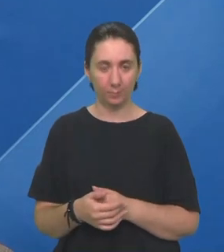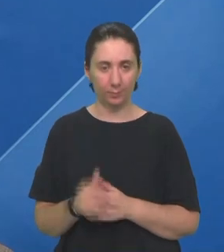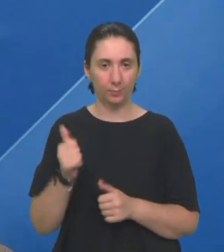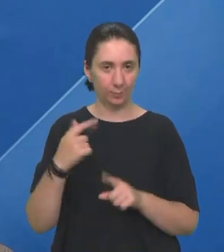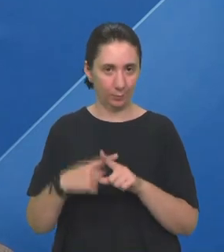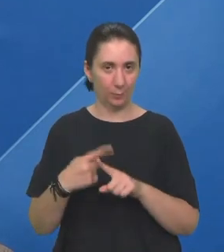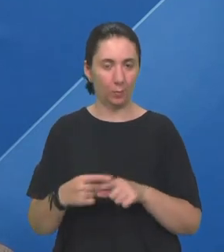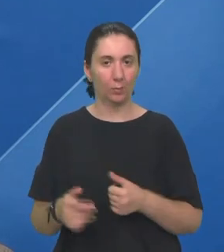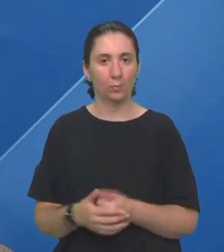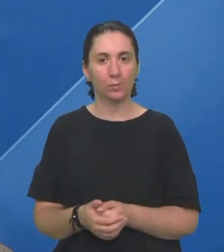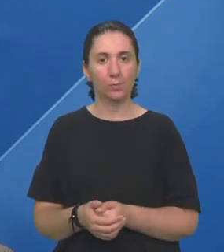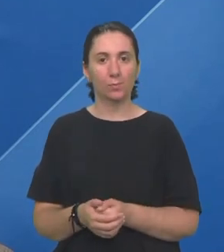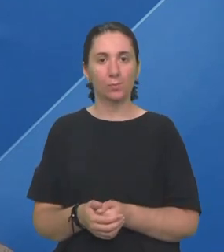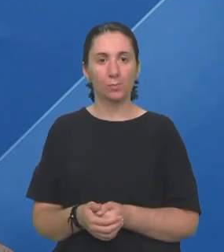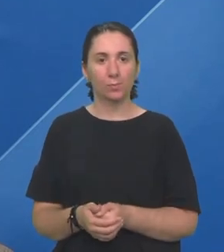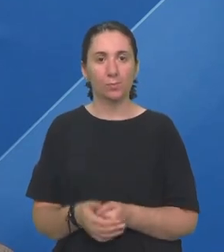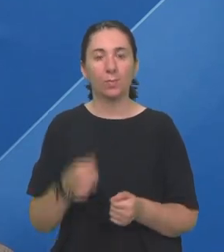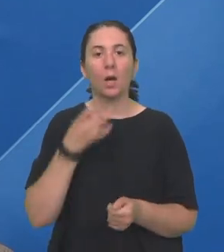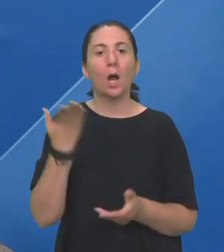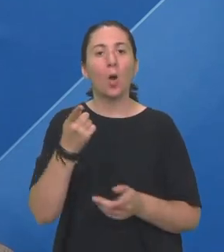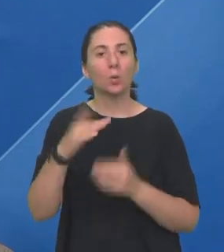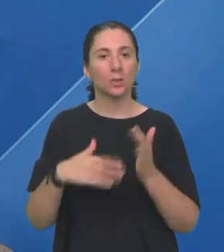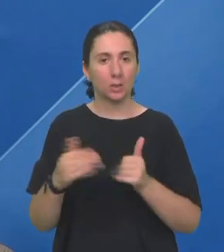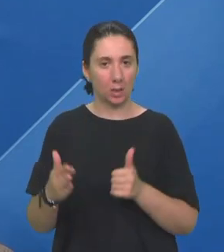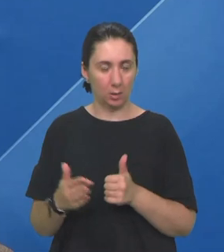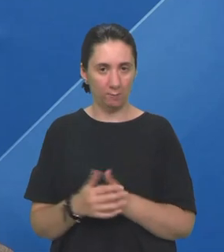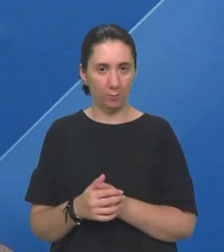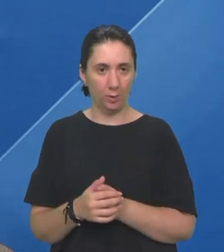Tako je, točno I kako si zadovoljna?